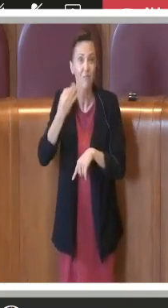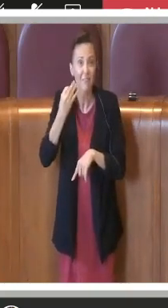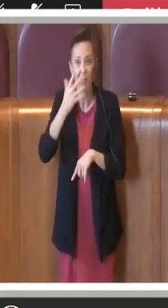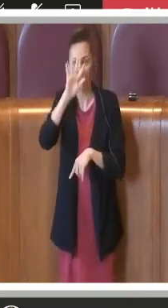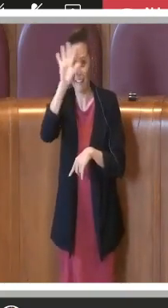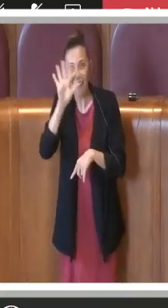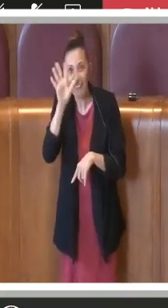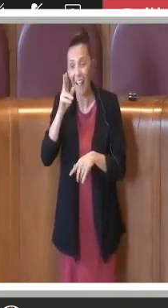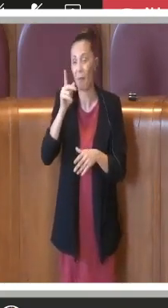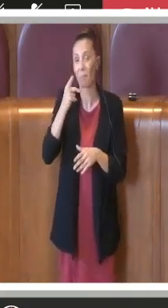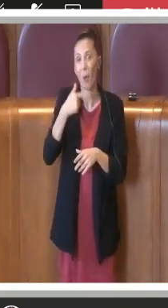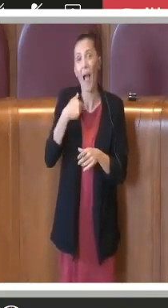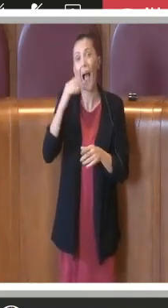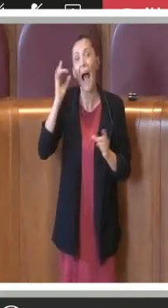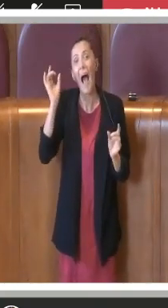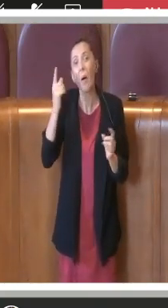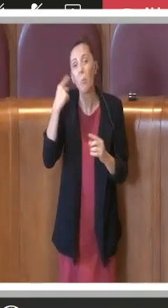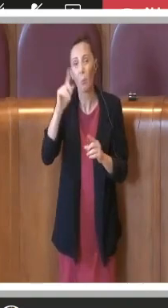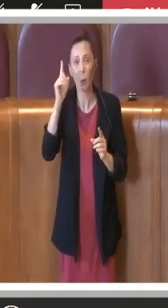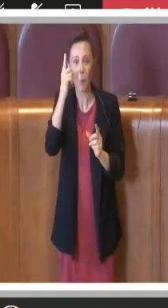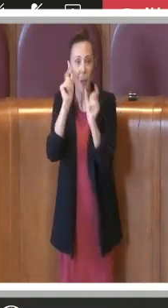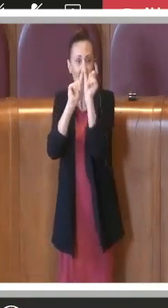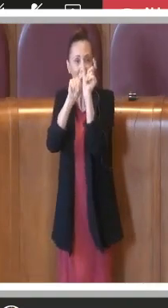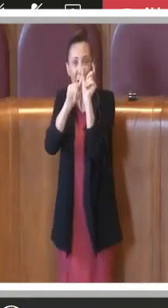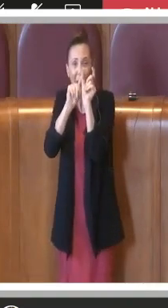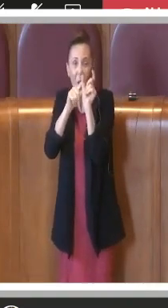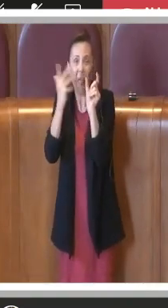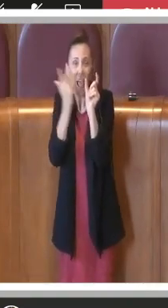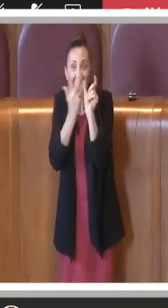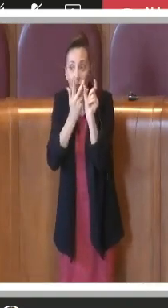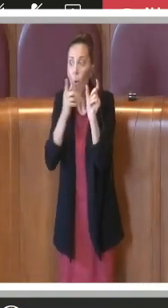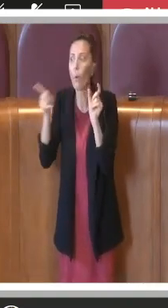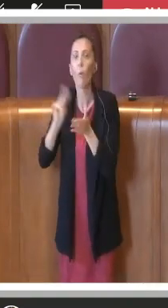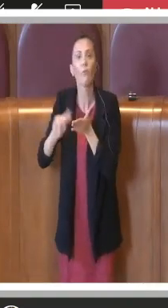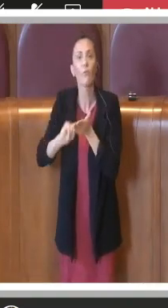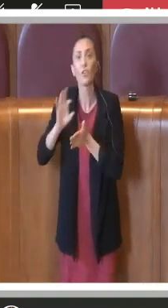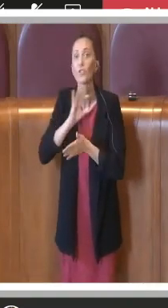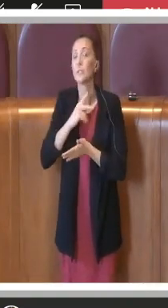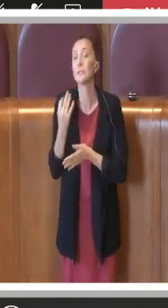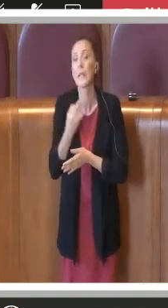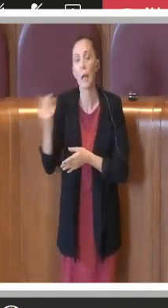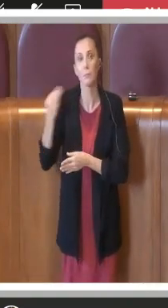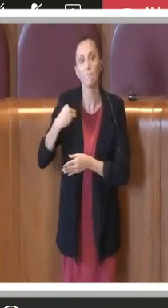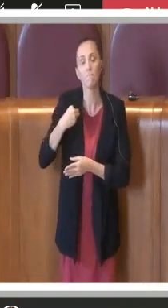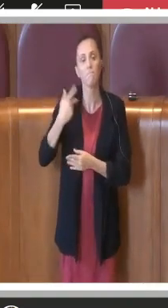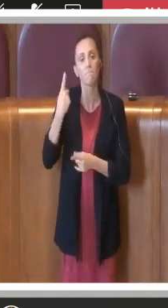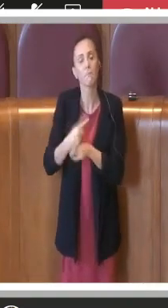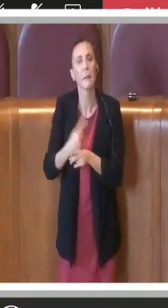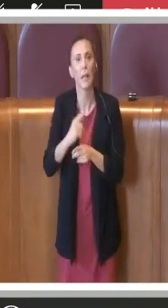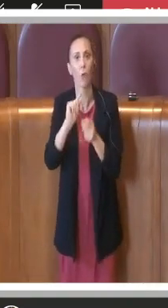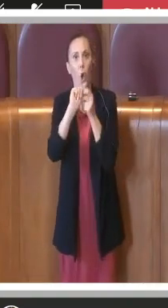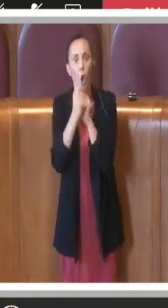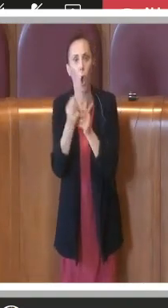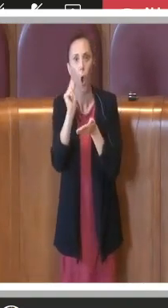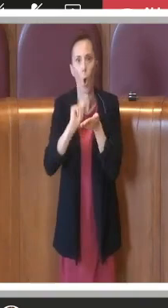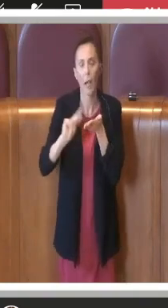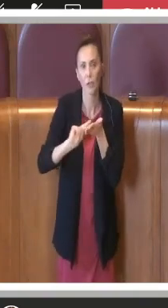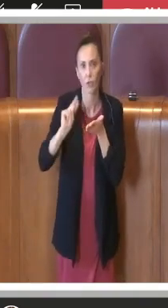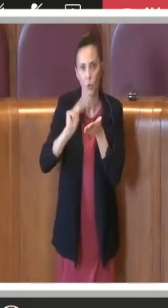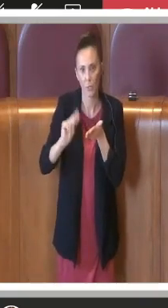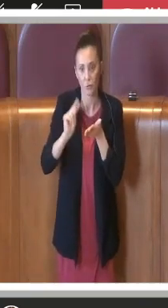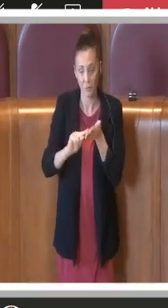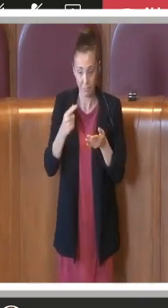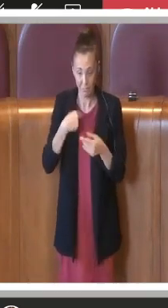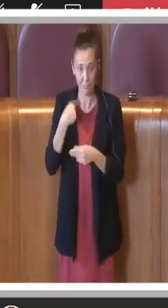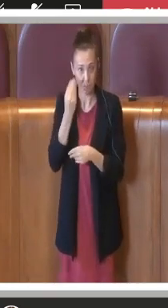gli uffici ci chiedono di cambiarla per arrivare a un voto positivo piuttosto che no. Allora detto questo io mi auguro che prima o poi si arrivi a